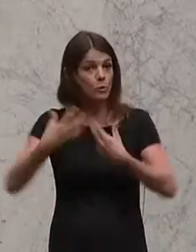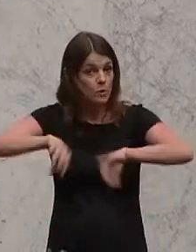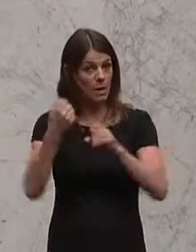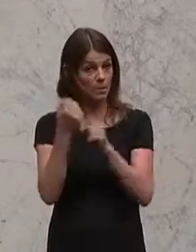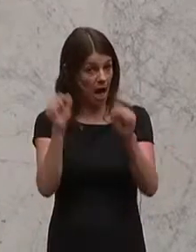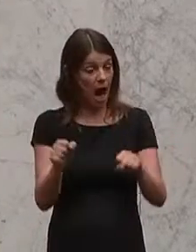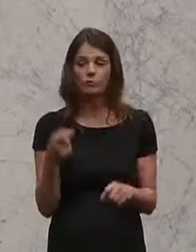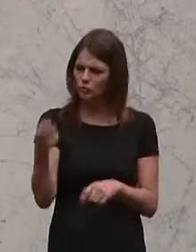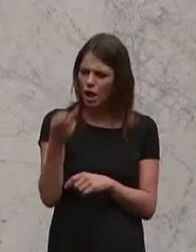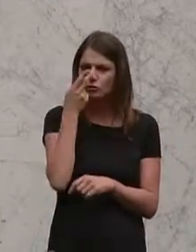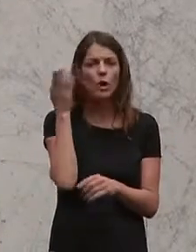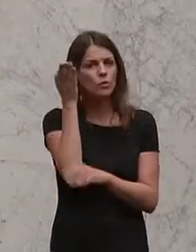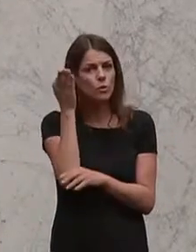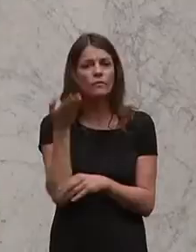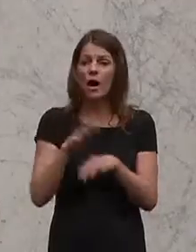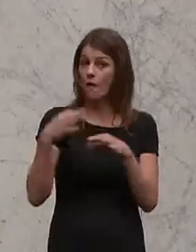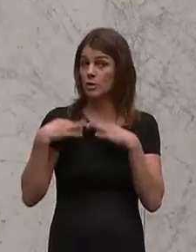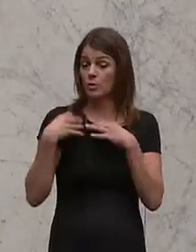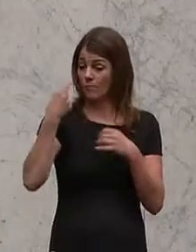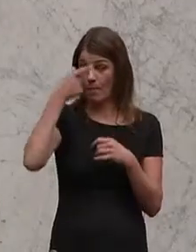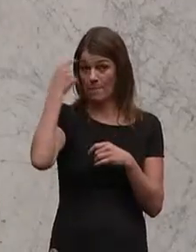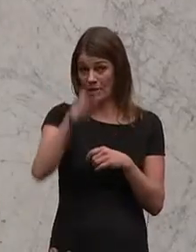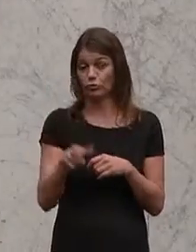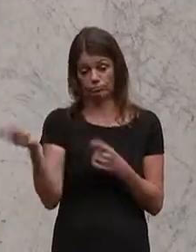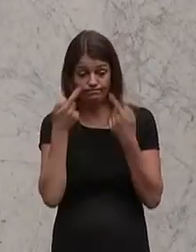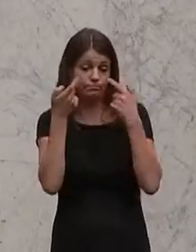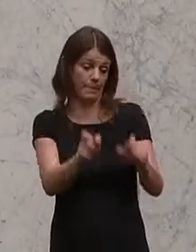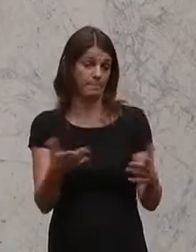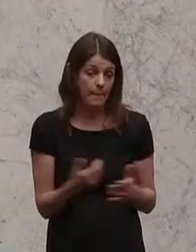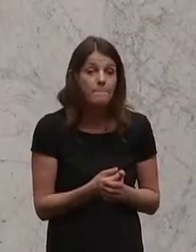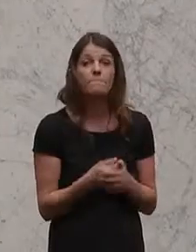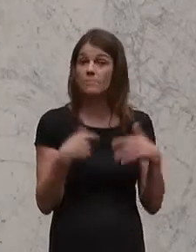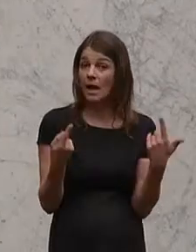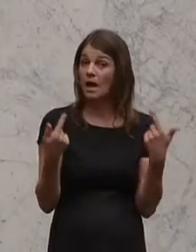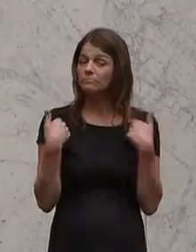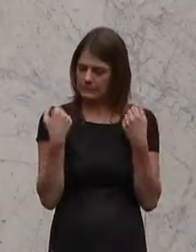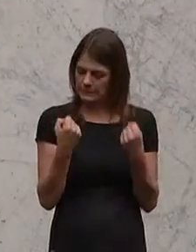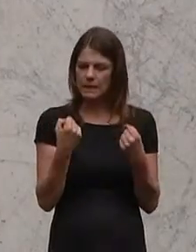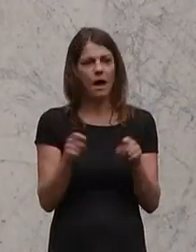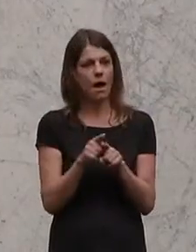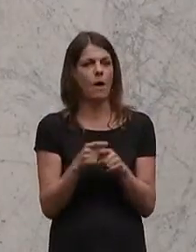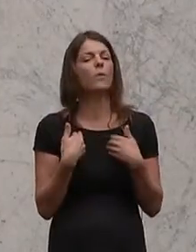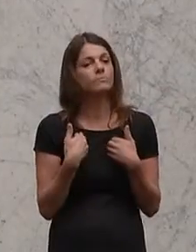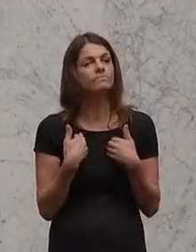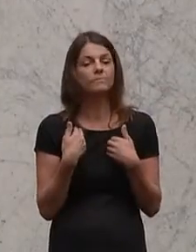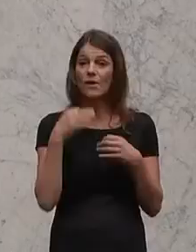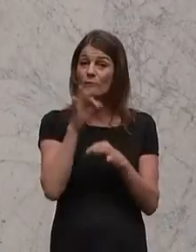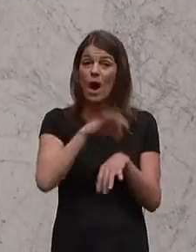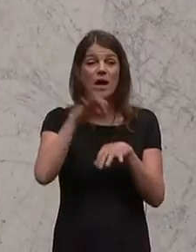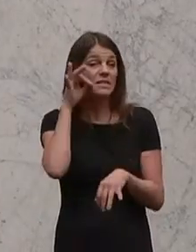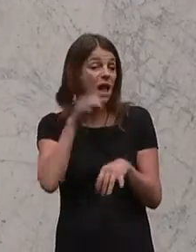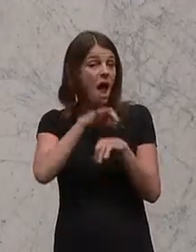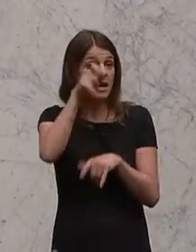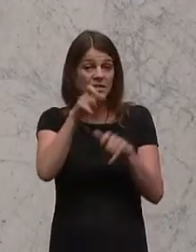sich in Zukunft um die Gesundheit der Menschen kümmern wird. Wir werden damit, und da bin ich überzeugt davon, für die Ärztinnen und